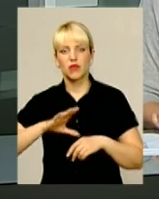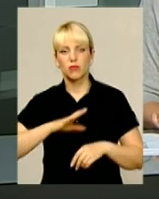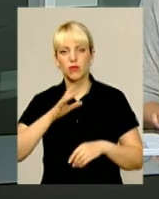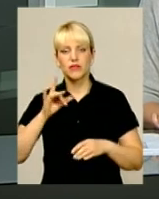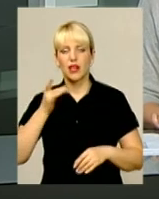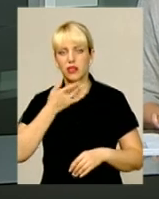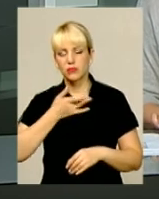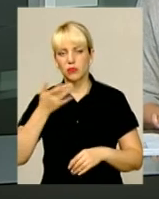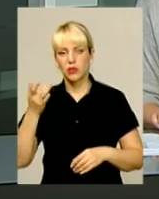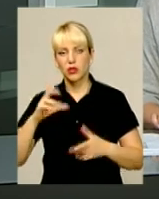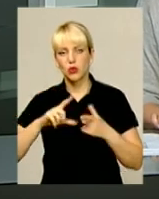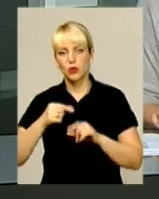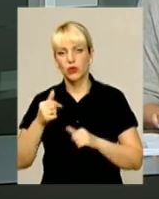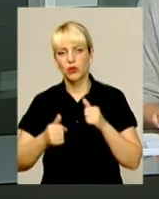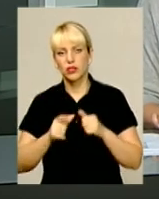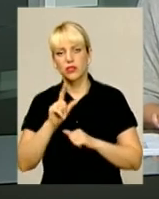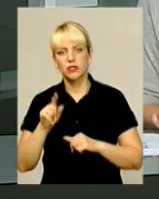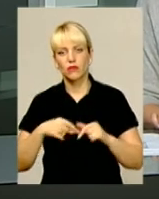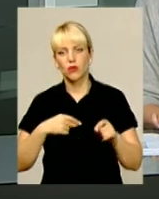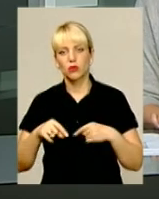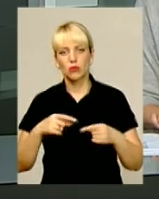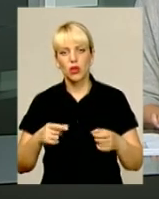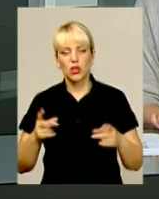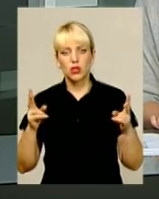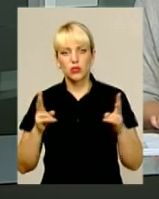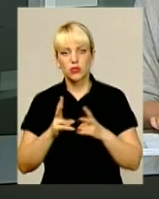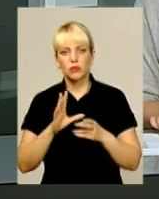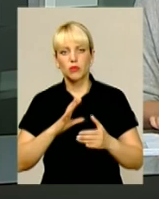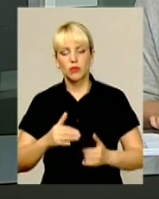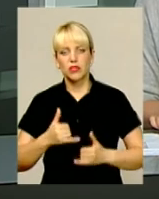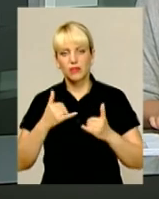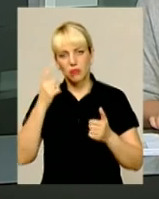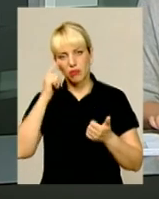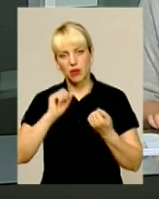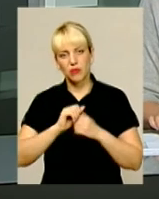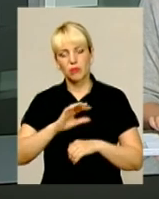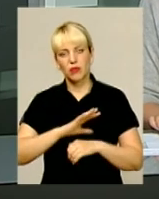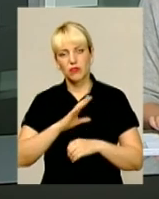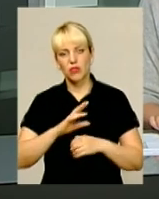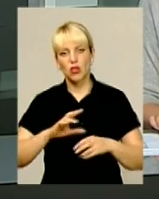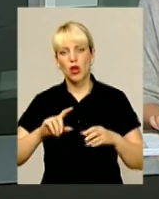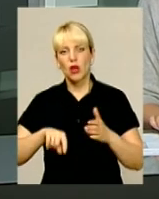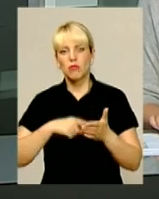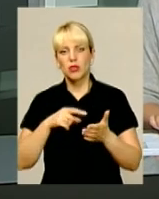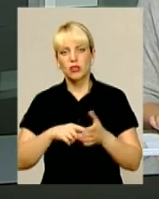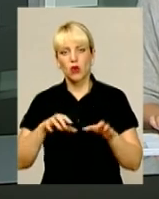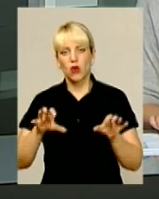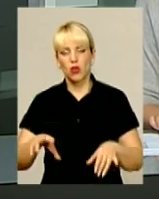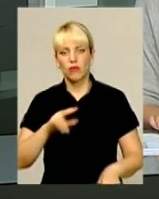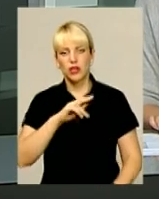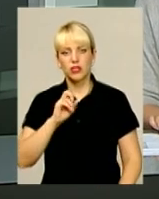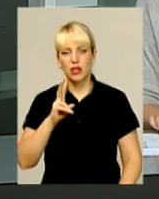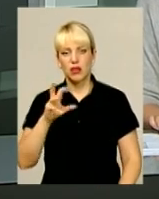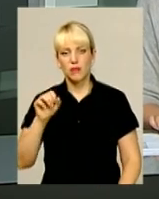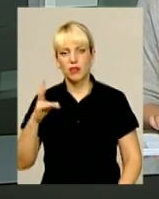республіканський турнір з футболу. Матчову зустріч присвятили пам'яті колишнього хмельницького міського голови Михайла Чекмана, який